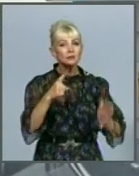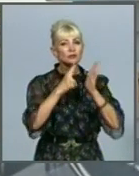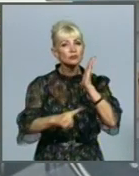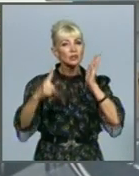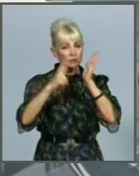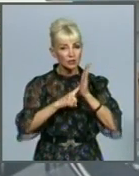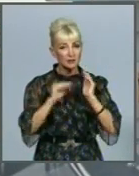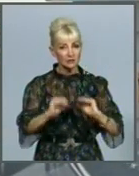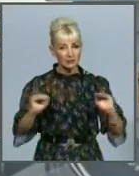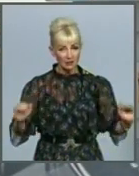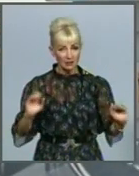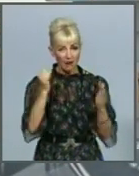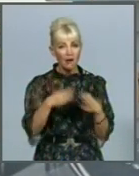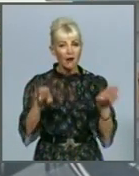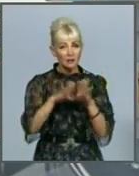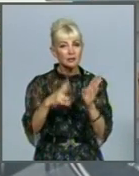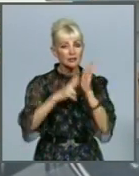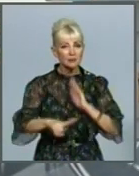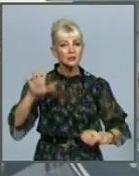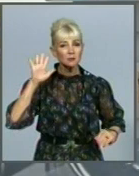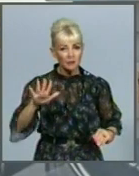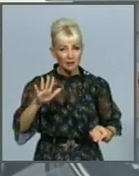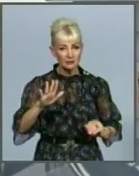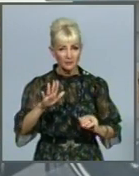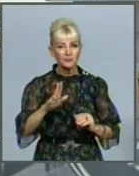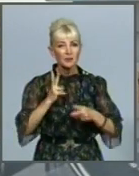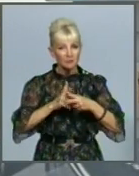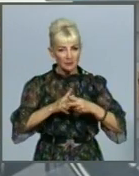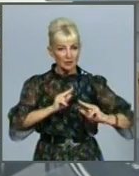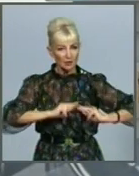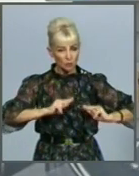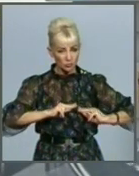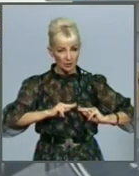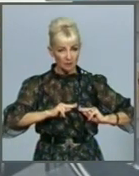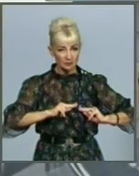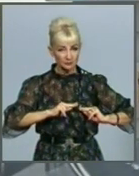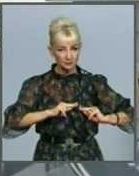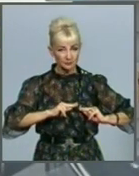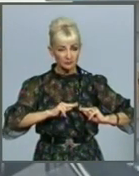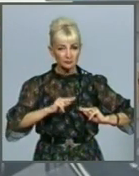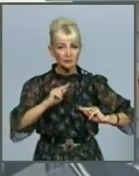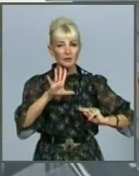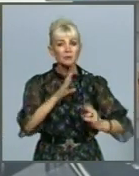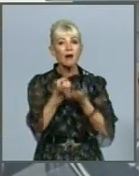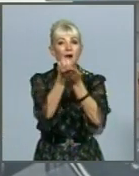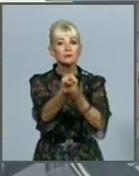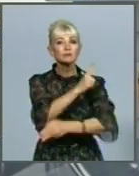дітей, а також 75 медичних працівників. Було госпіталізовано